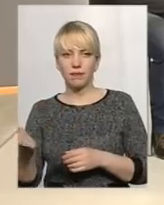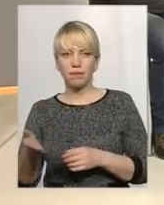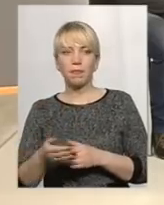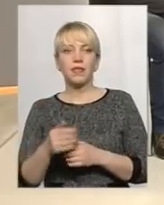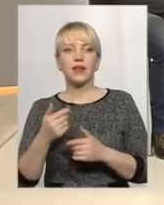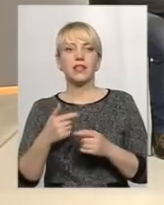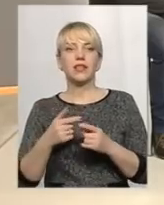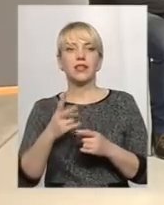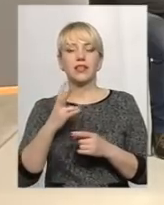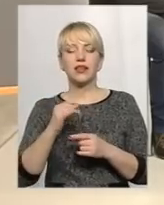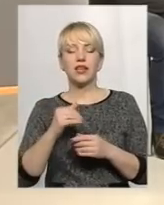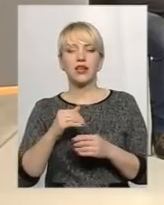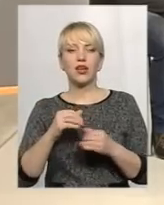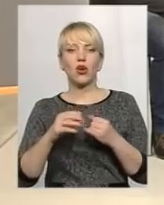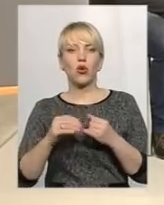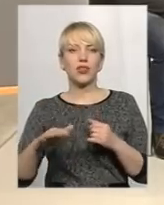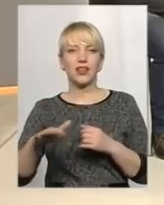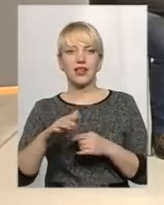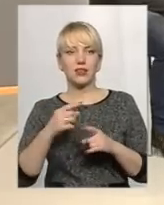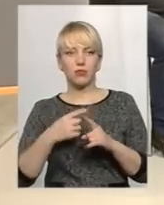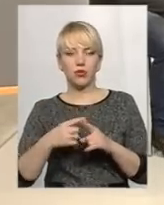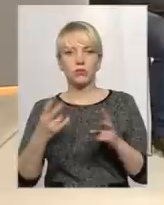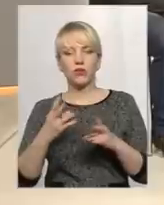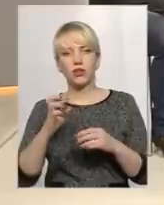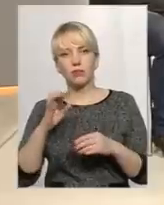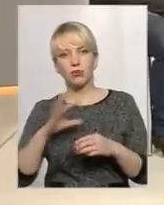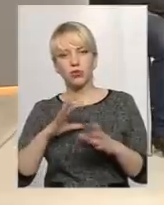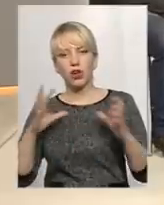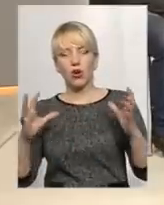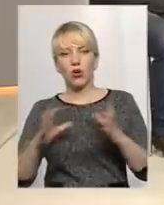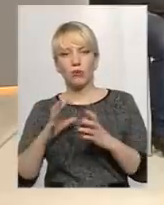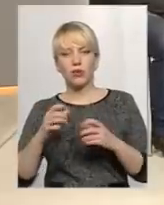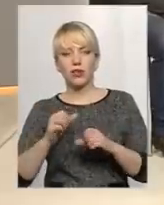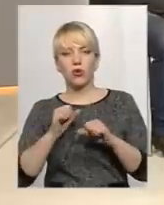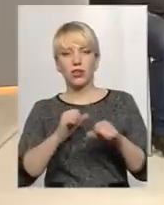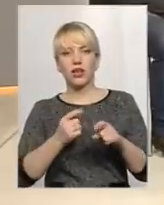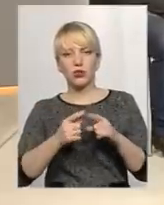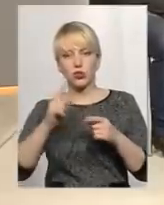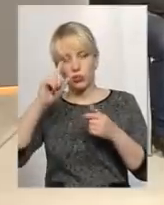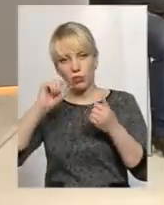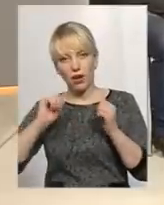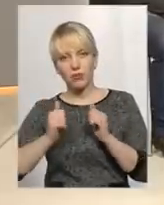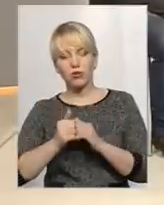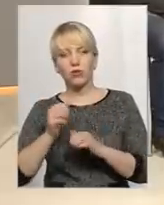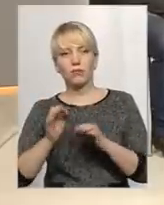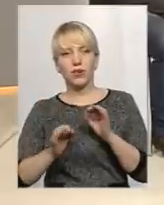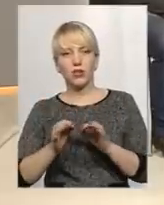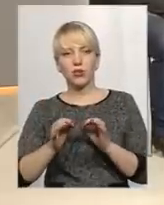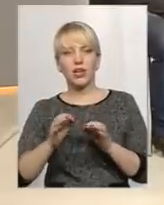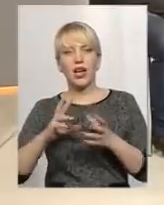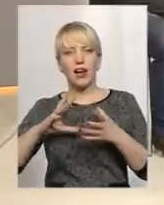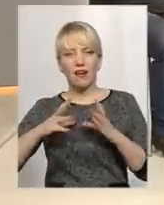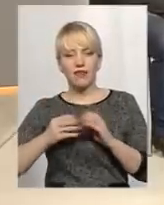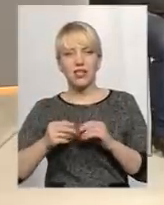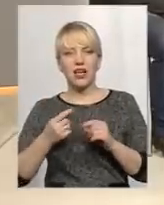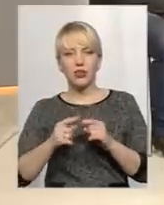Тобто мали би оберігати, охороняти цю пам'ятку природи, так? А загалом